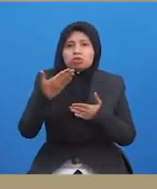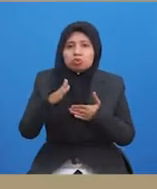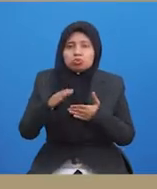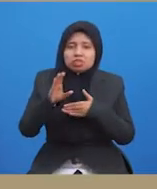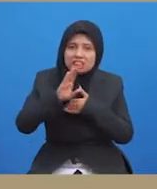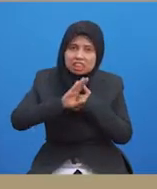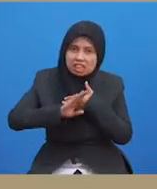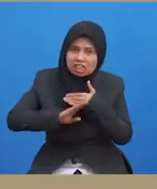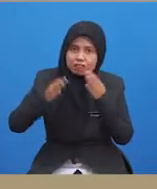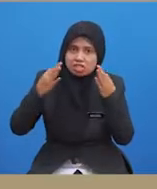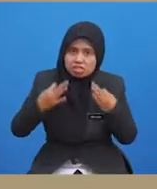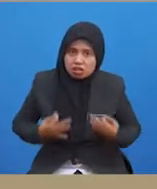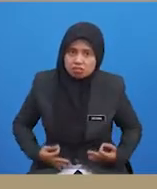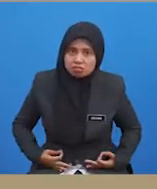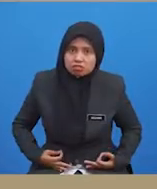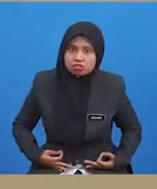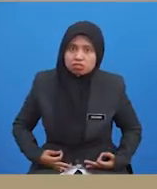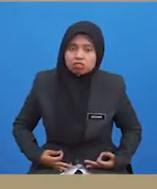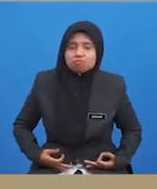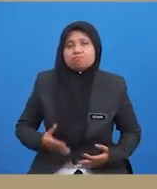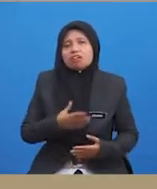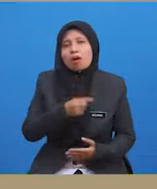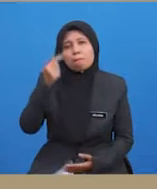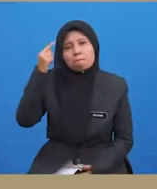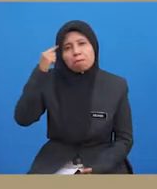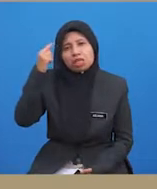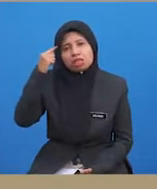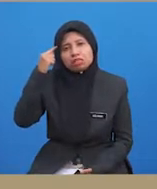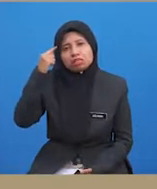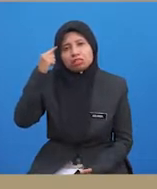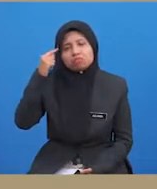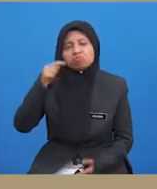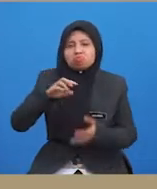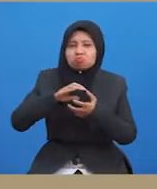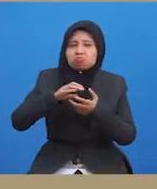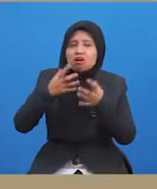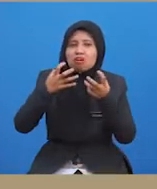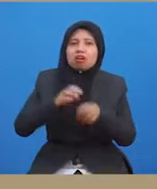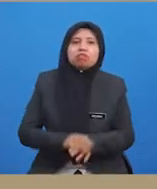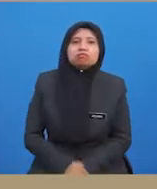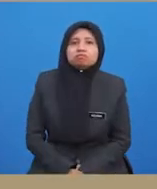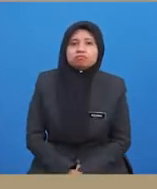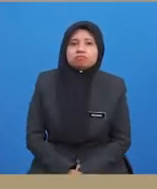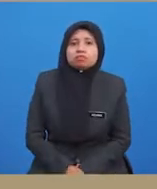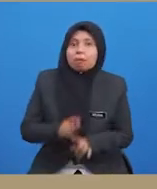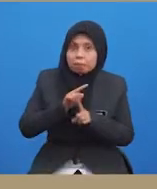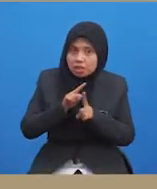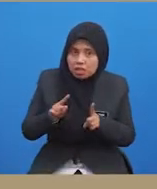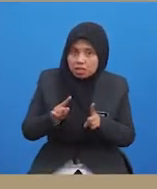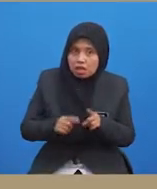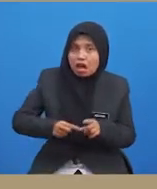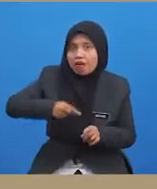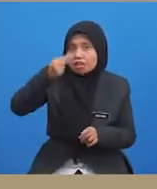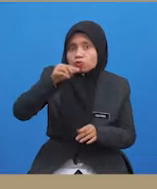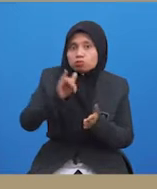mengakibatkan kecederaan fizikal serta mental kepada individu. Tetapi